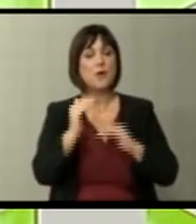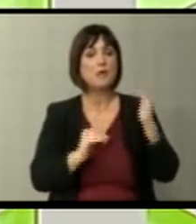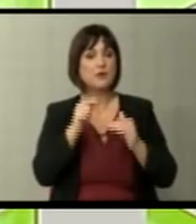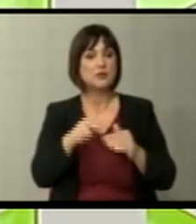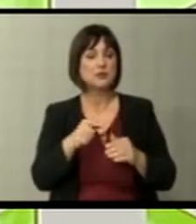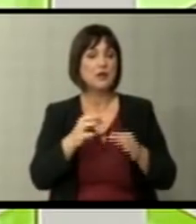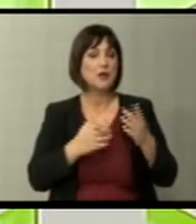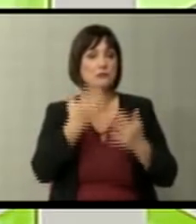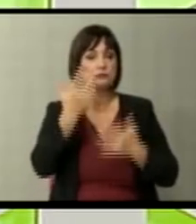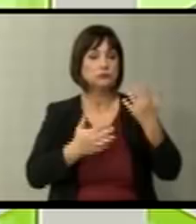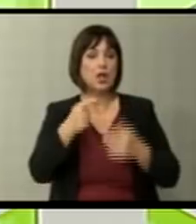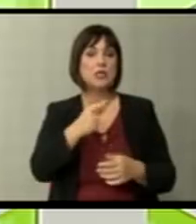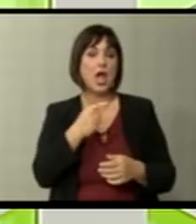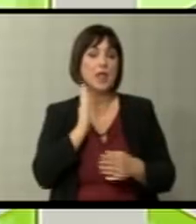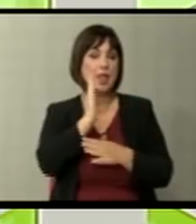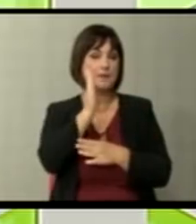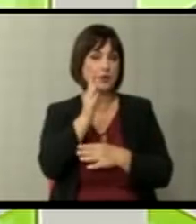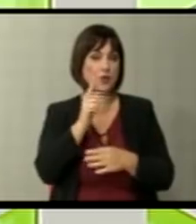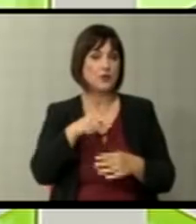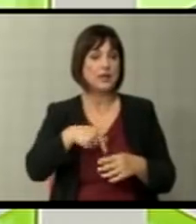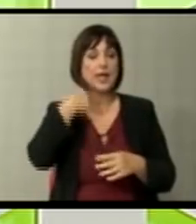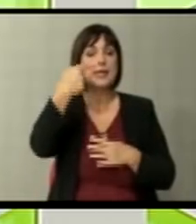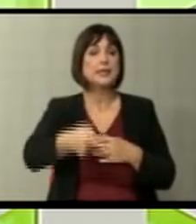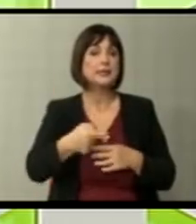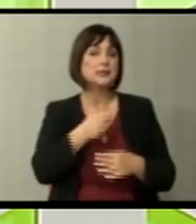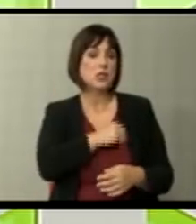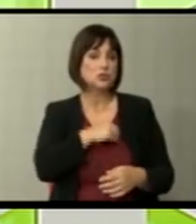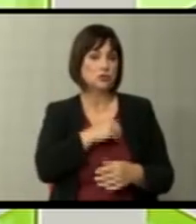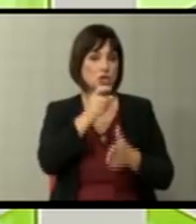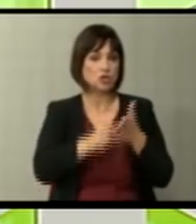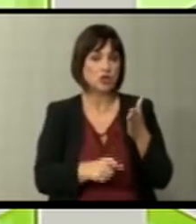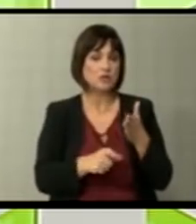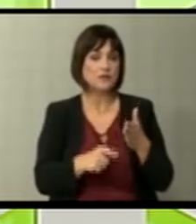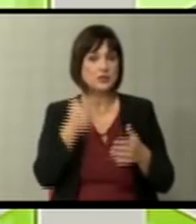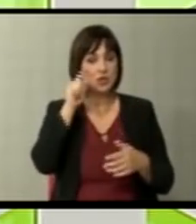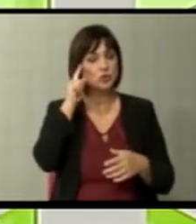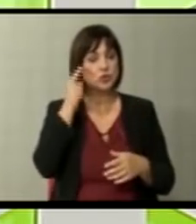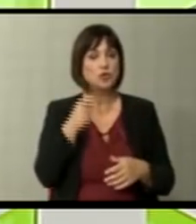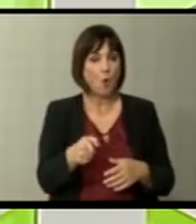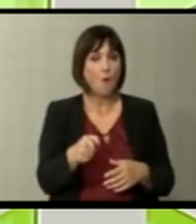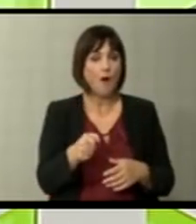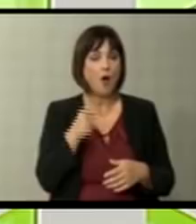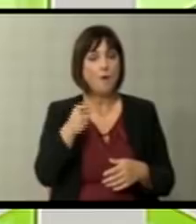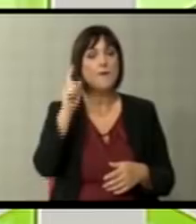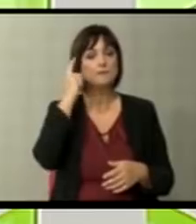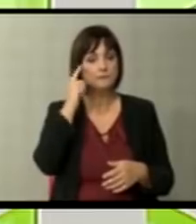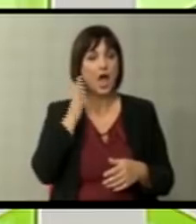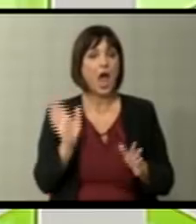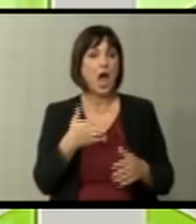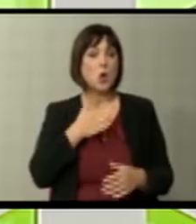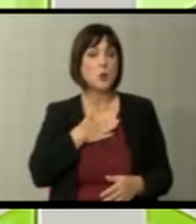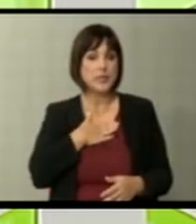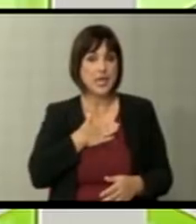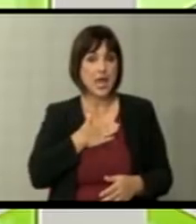евалуација на предокот на идните аспиранти за шленство. Знаете што значи тоа? Тоа значи дека ако